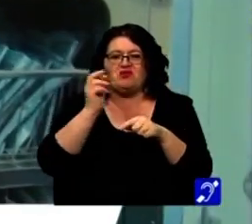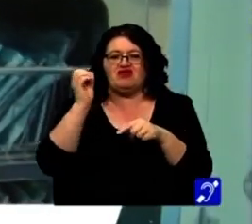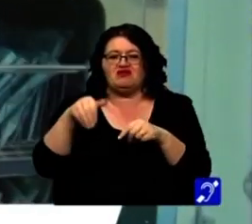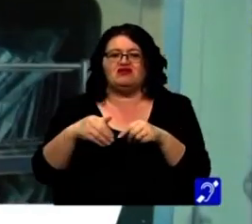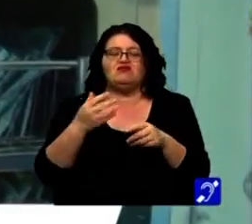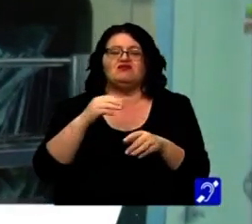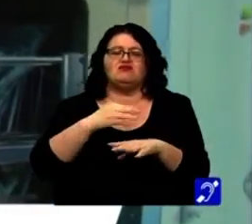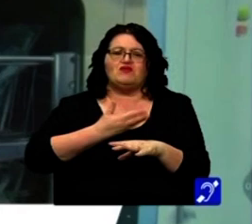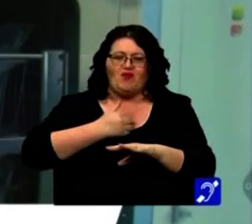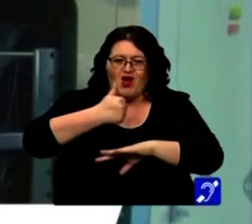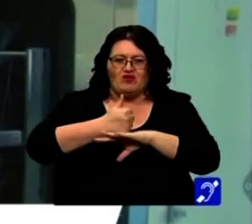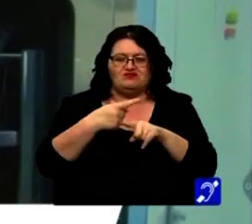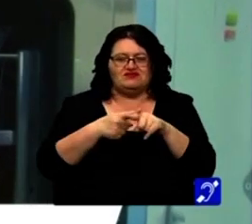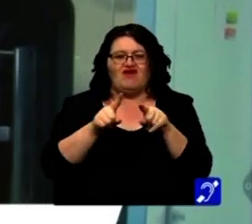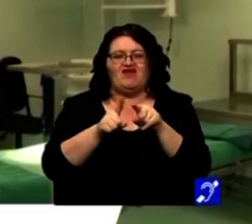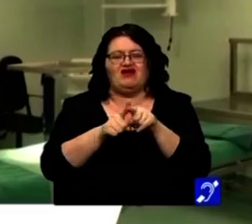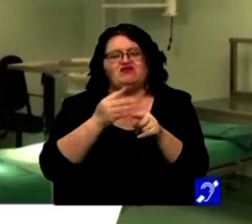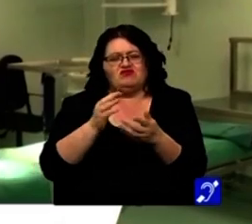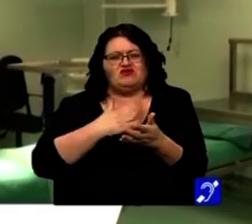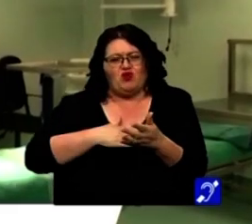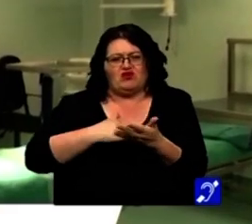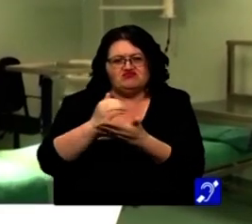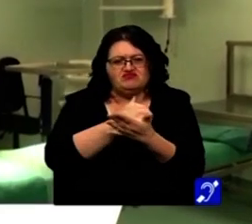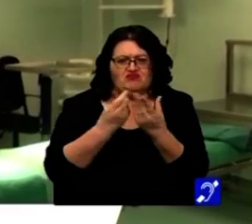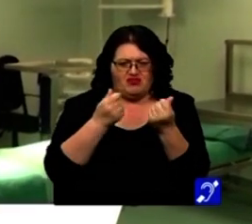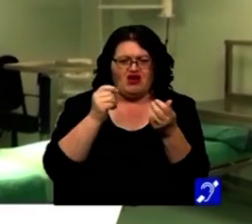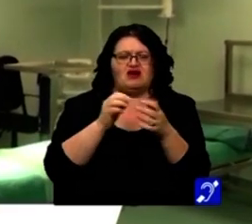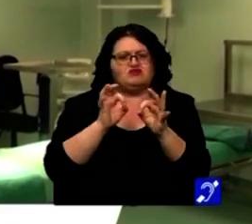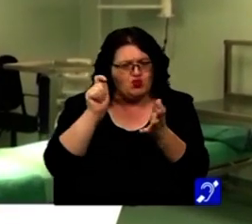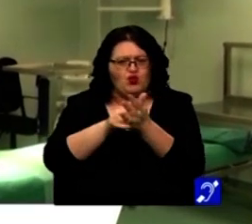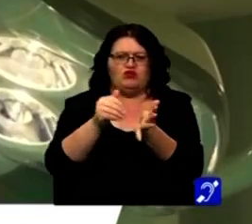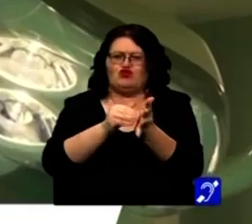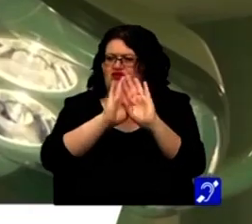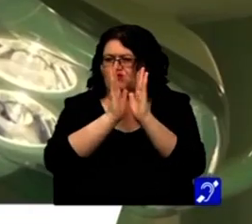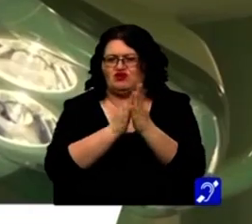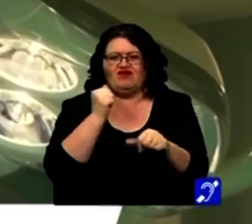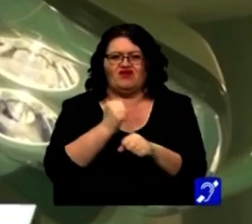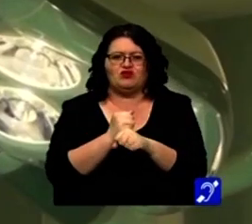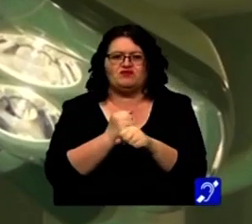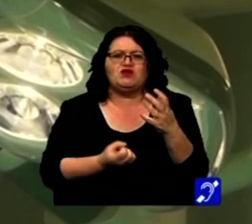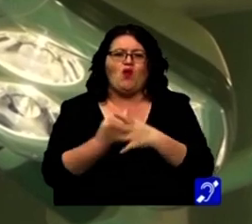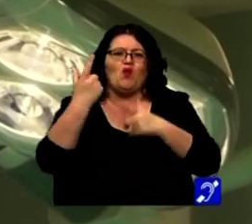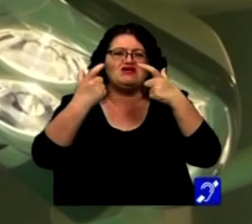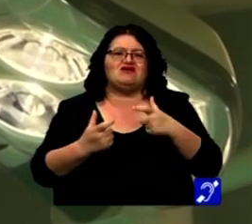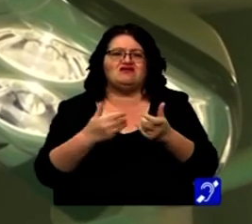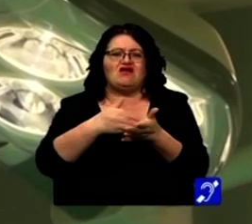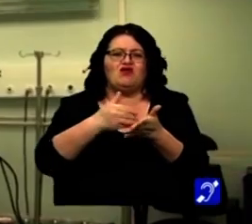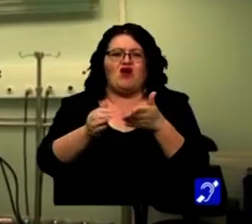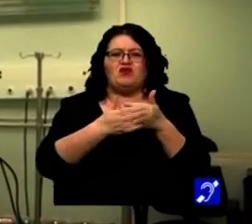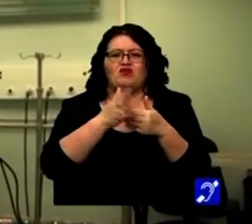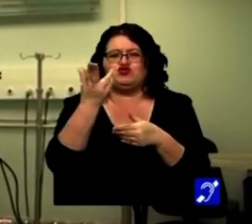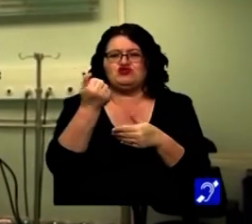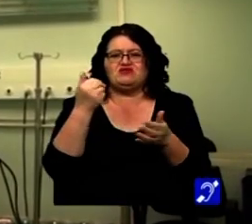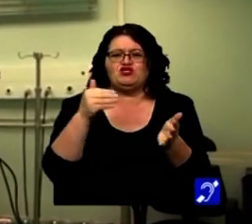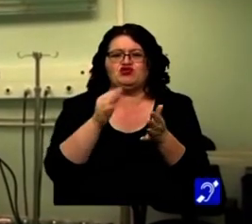Banatului și-a propus să strângă cât mai repede banii pentru a achiziționa aparatura atât de necesară. Realizarea noii secții a costat aproximativ